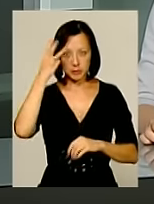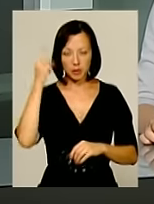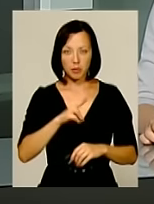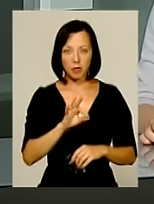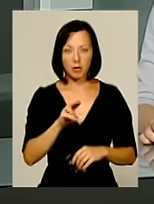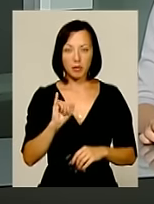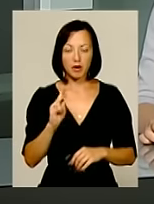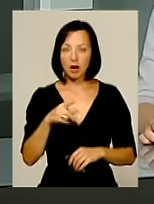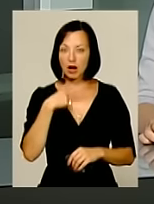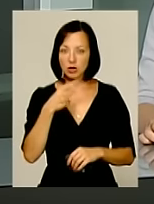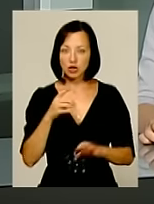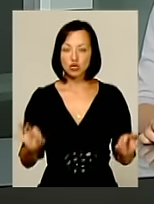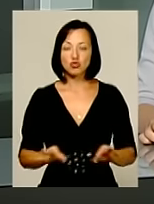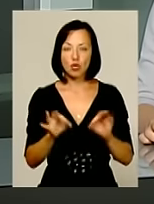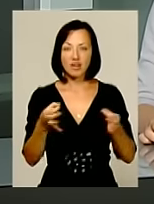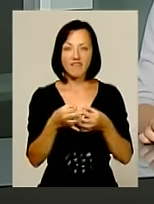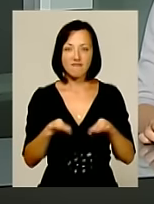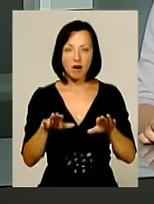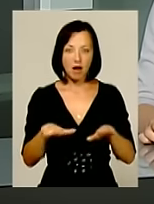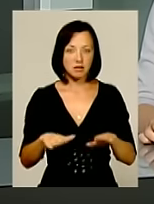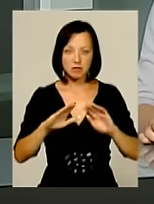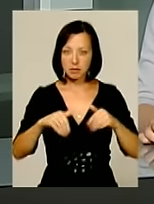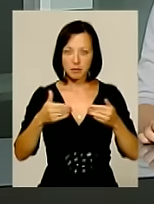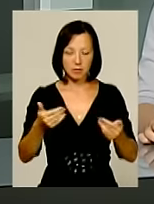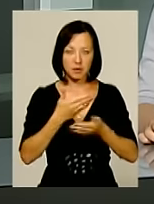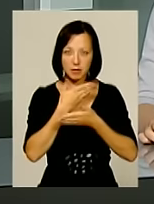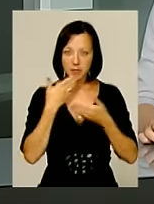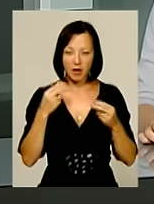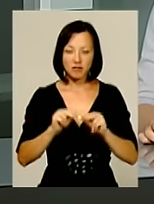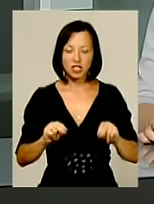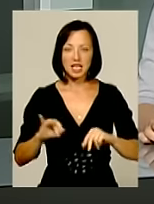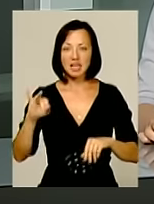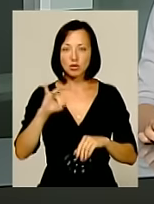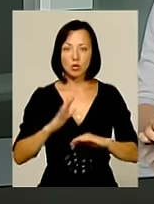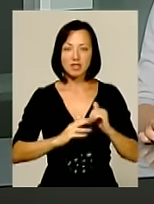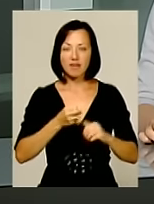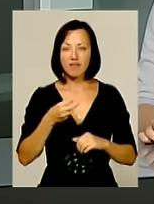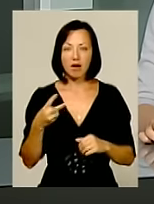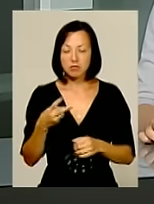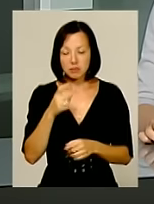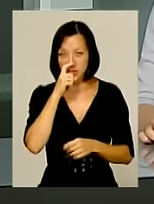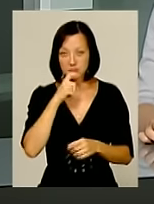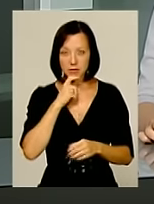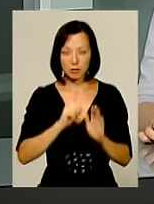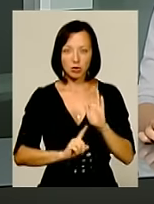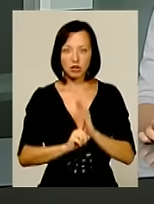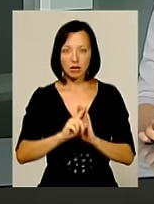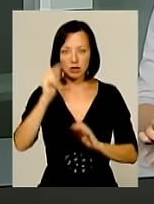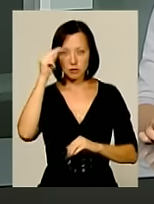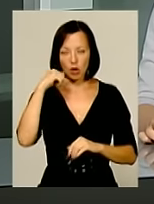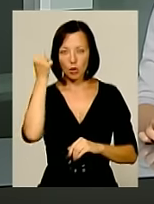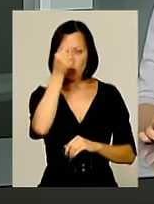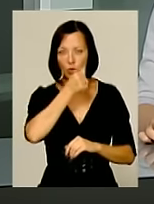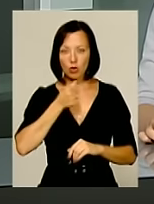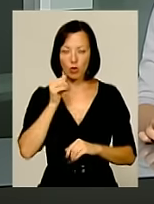Попик запевняє, жодної вакансії йому не запропонували і вчитель історії за фахом не йме віри, що до початку нового навчального